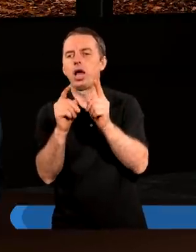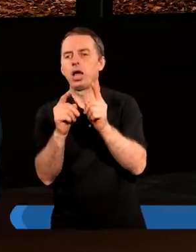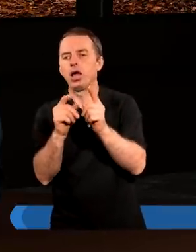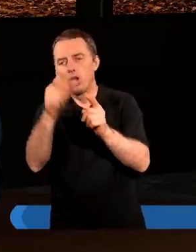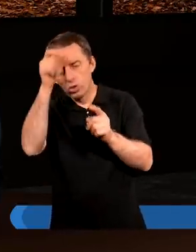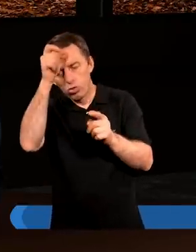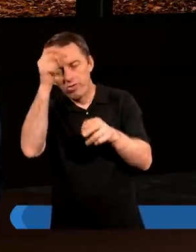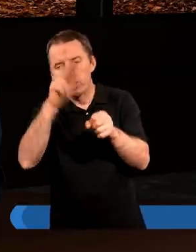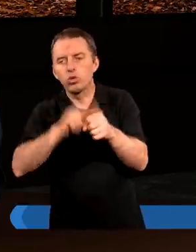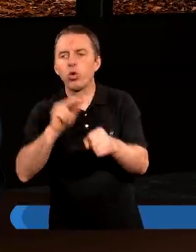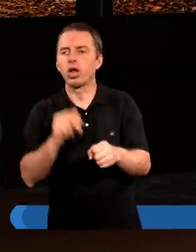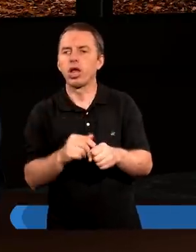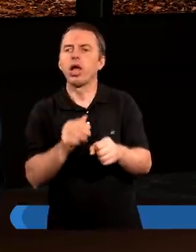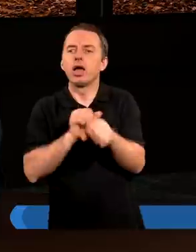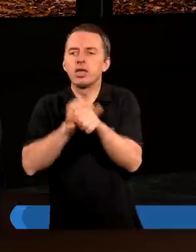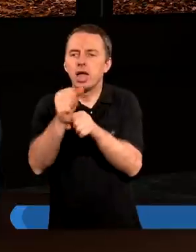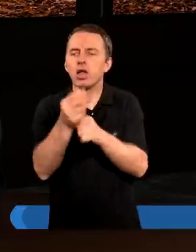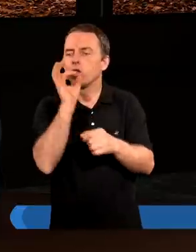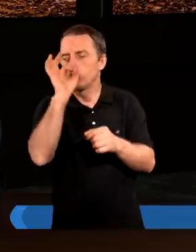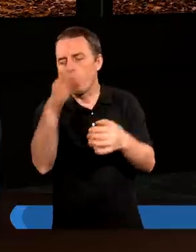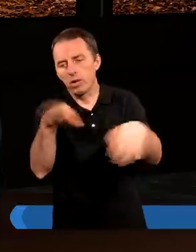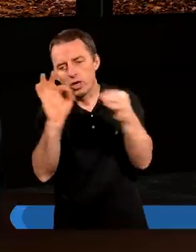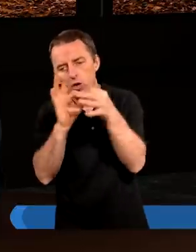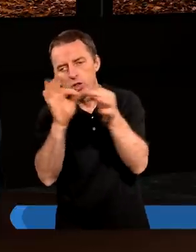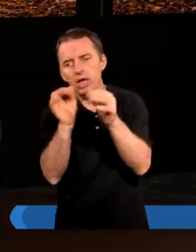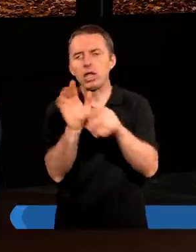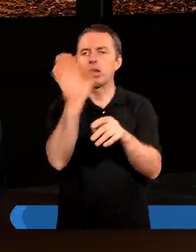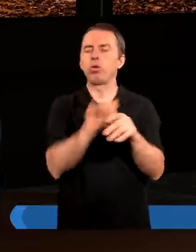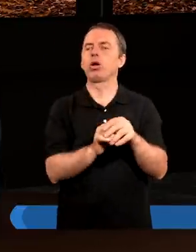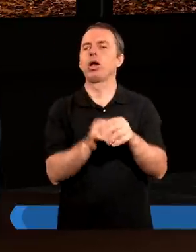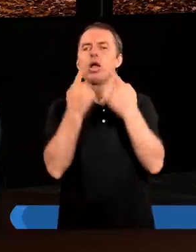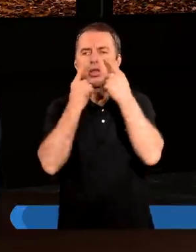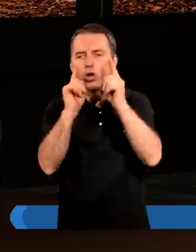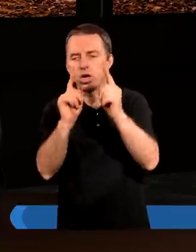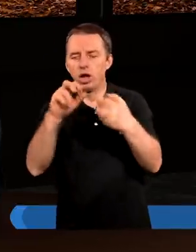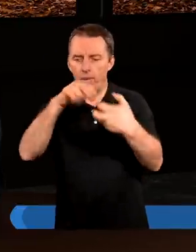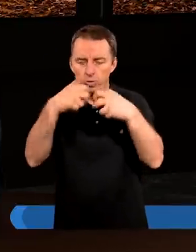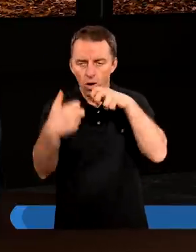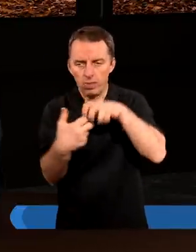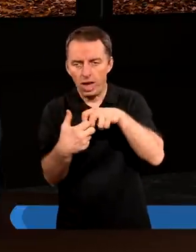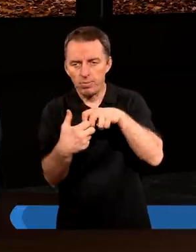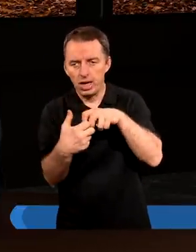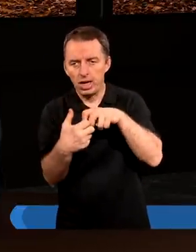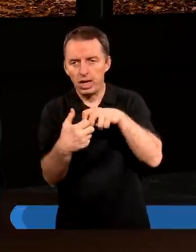człowiek, który jest w dobrych relacjach z Bogiem, dostrzega problemy,